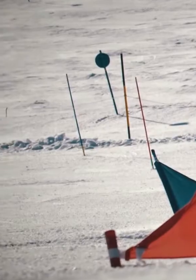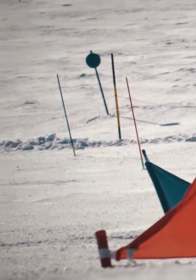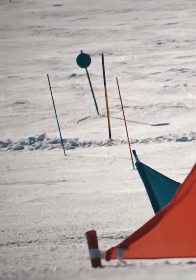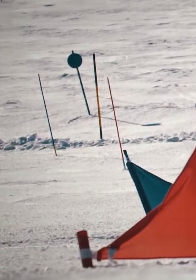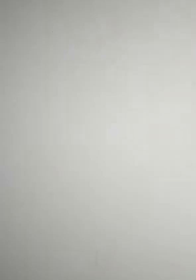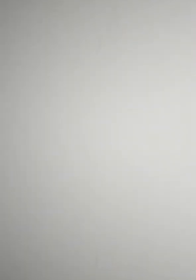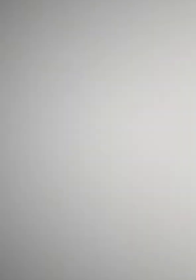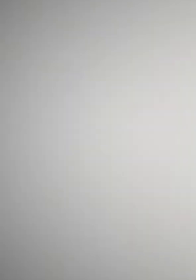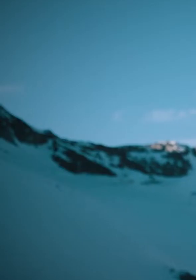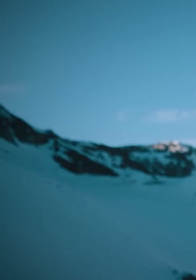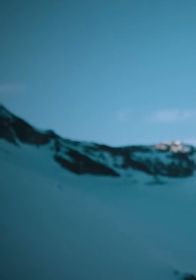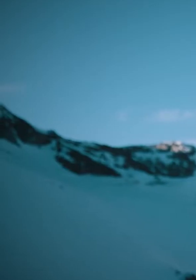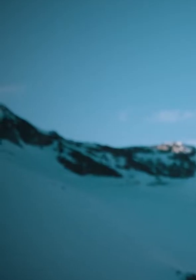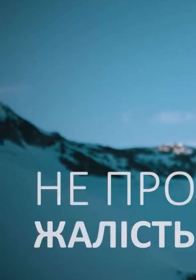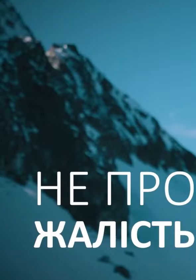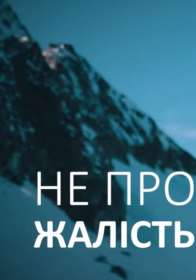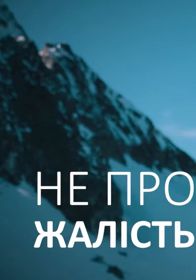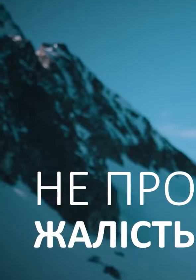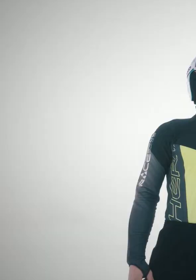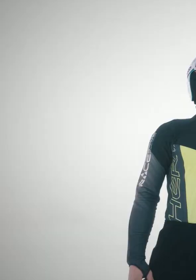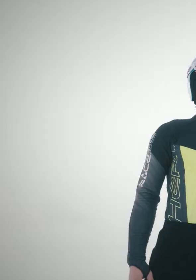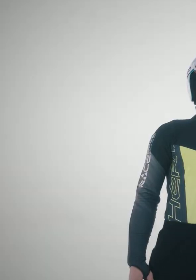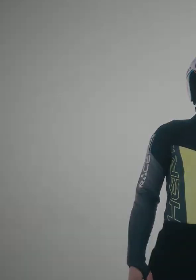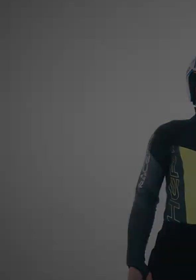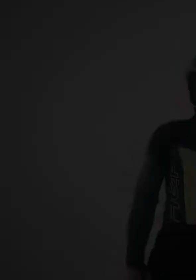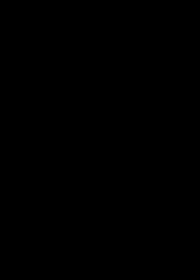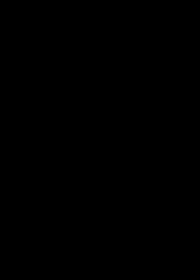І це не про жалість